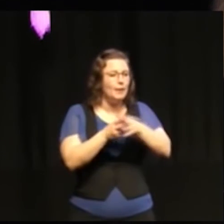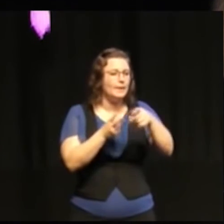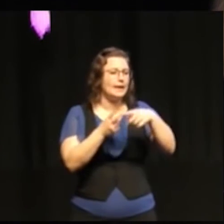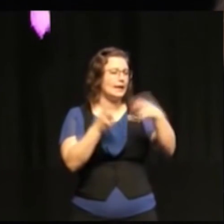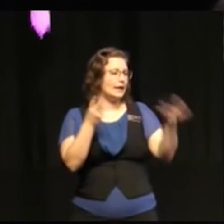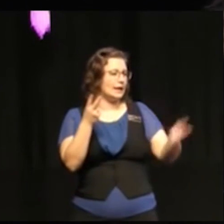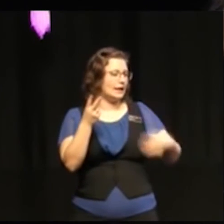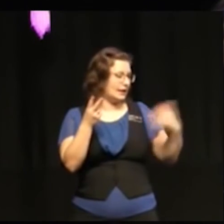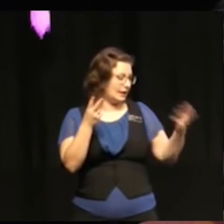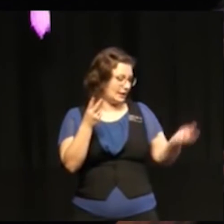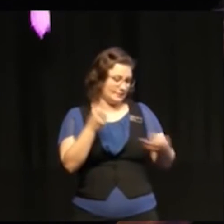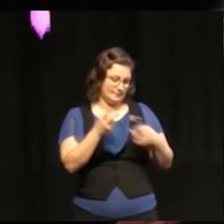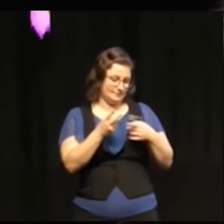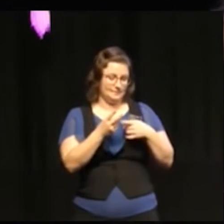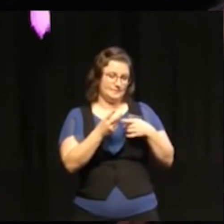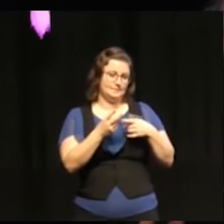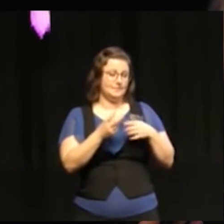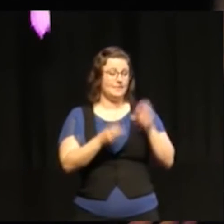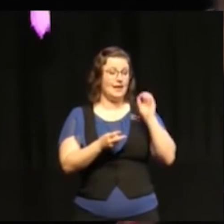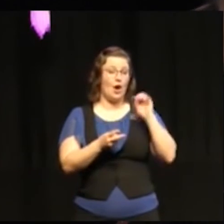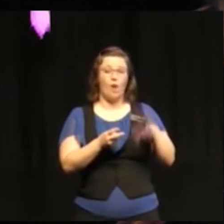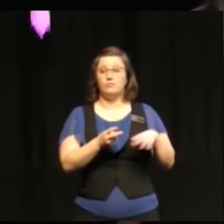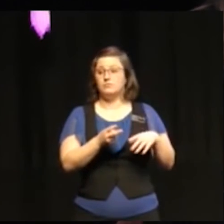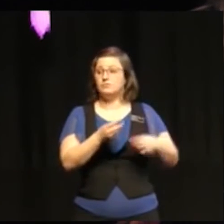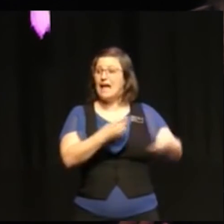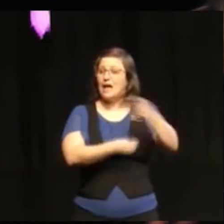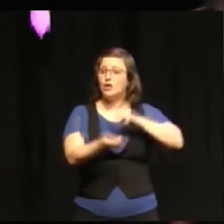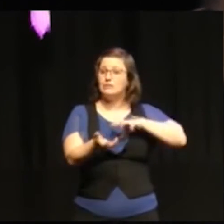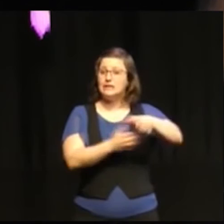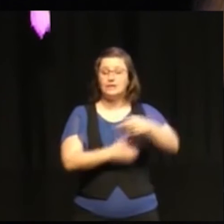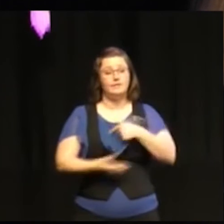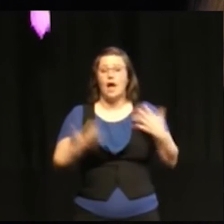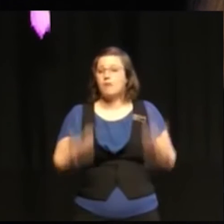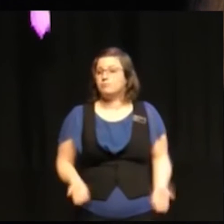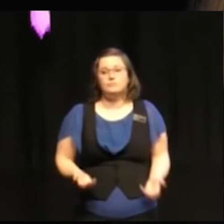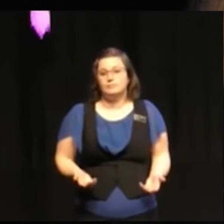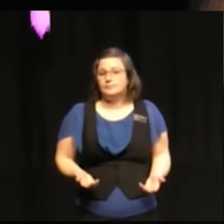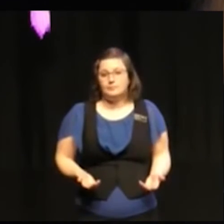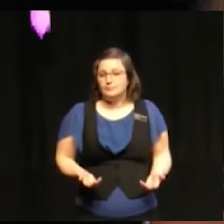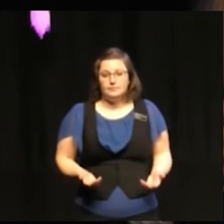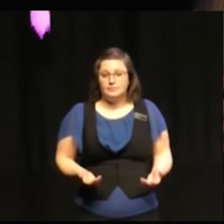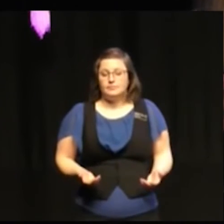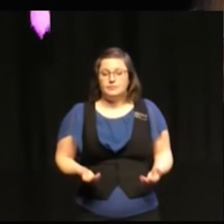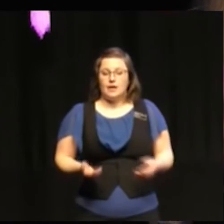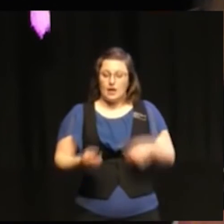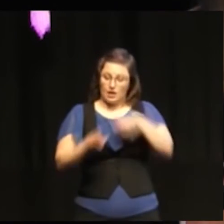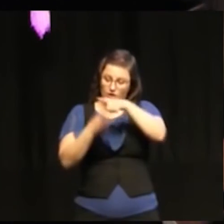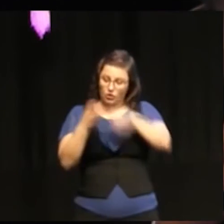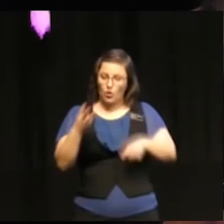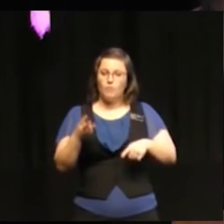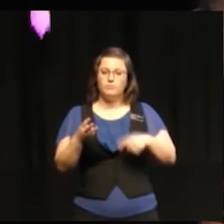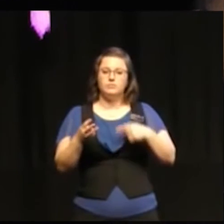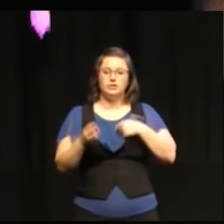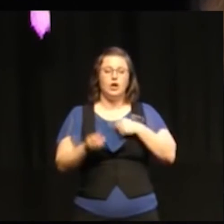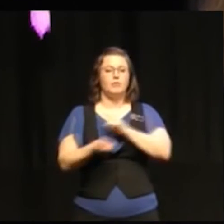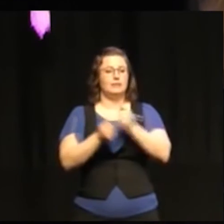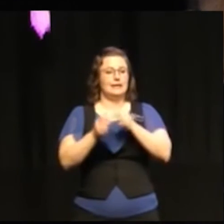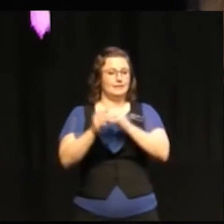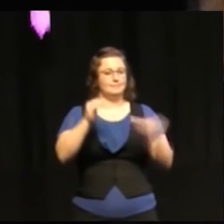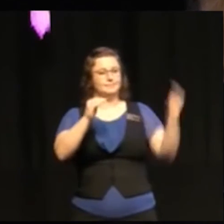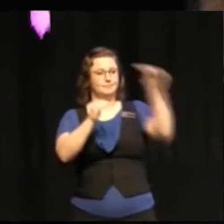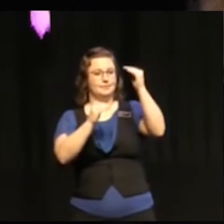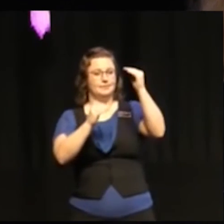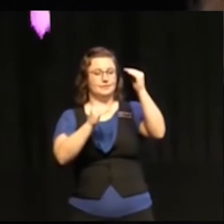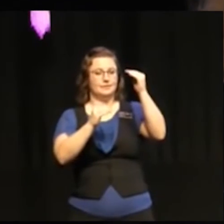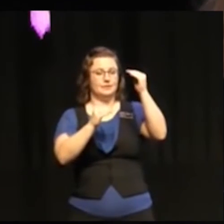och om det blir ekonomisk kris vi vet inte riktigt att de tar över handen över de